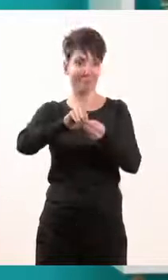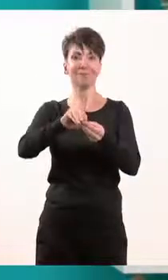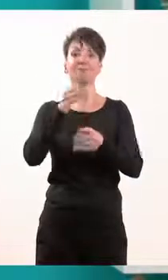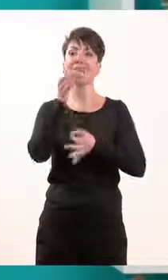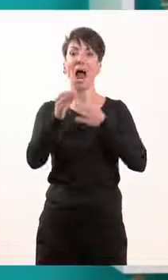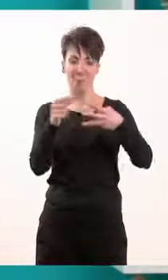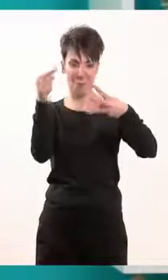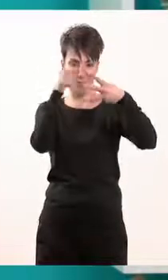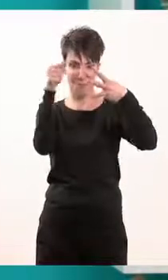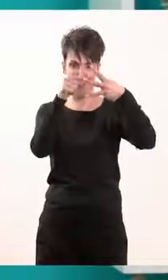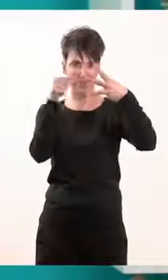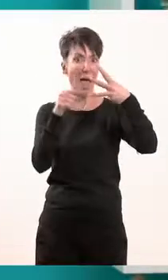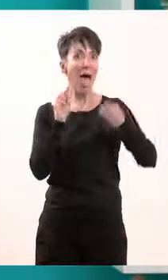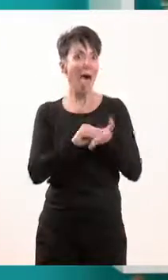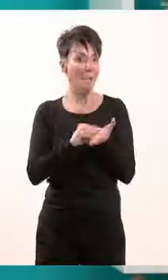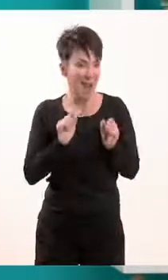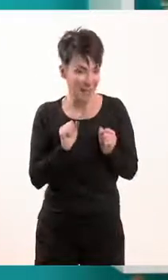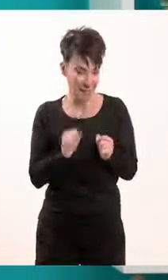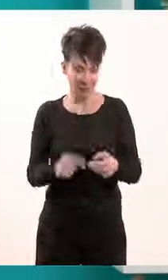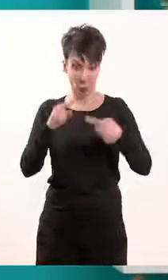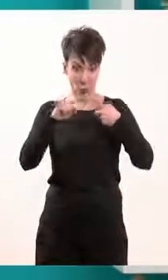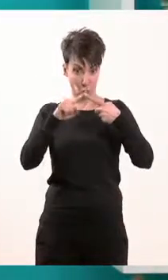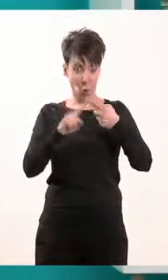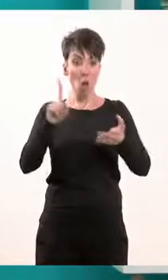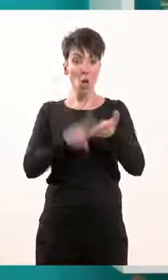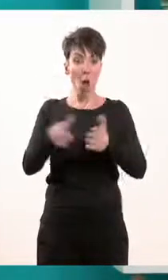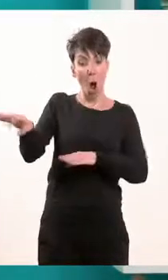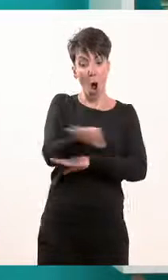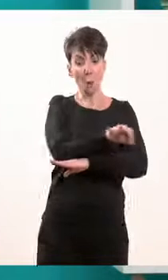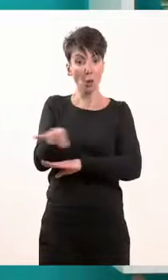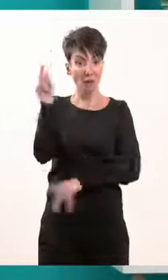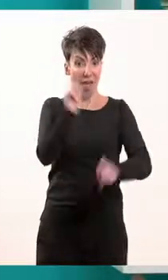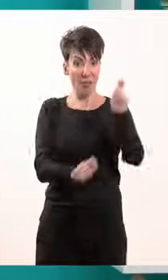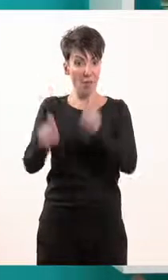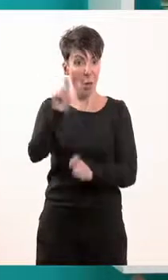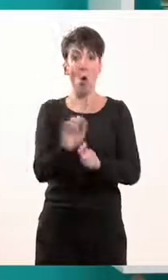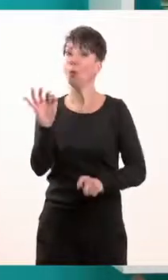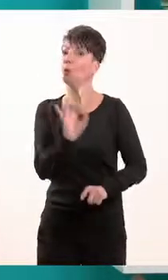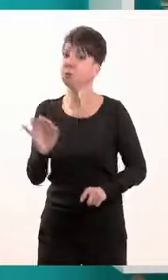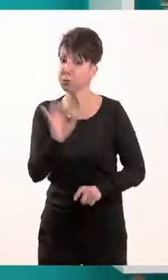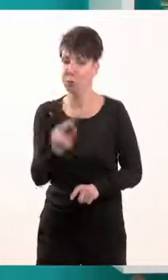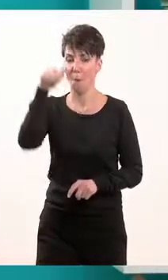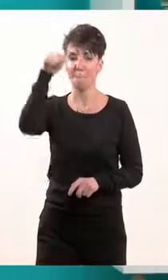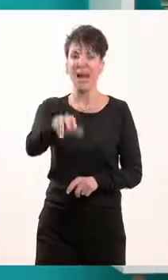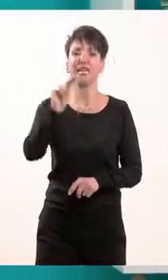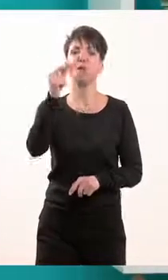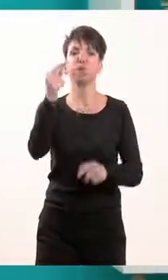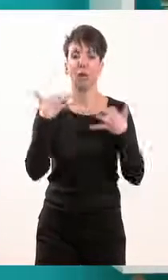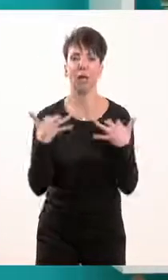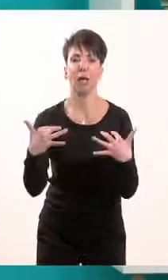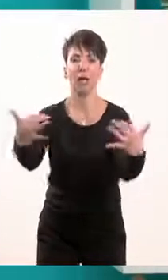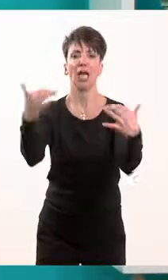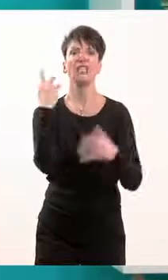τρίς μορφές κρατικής εξουσίας. Η νομοθετική εξουσία, η οποία ασκείται από τη Βουλή και τους